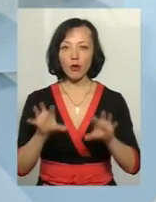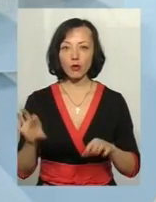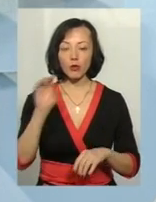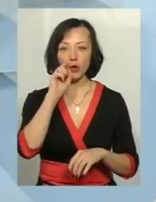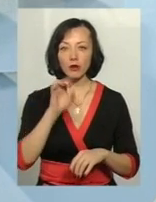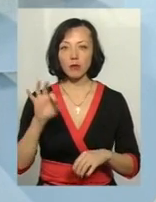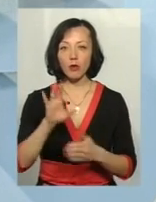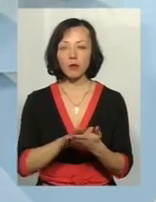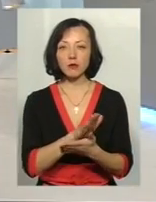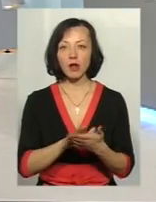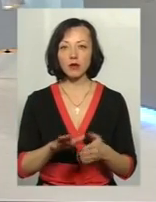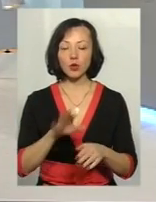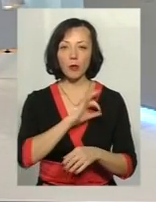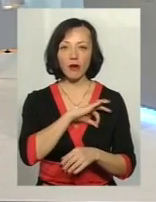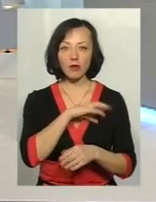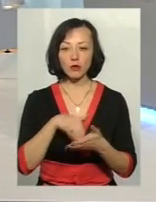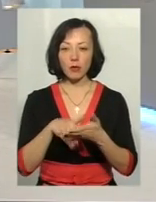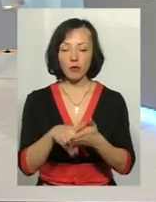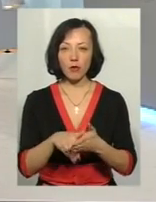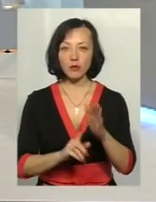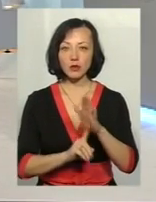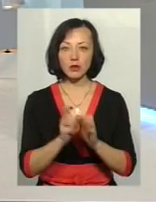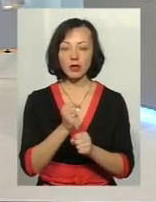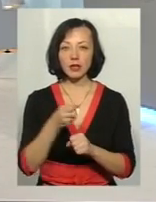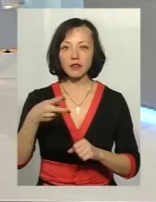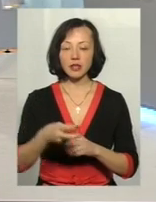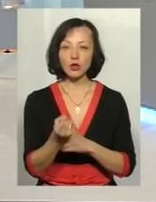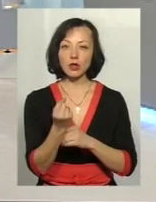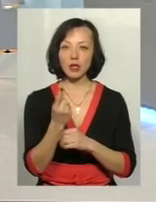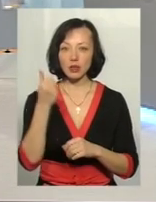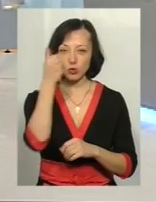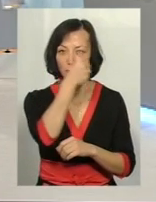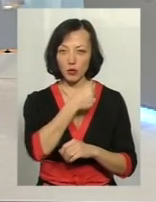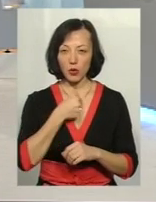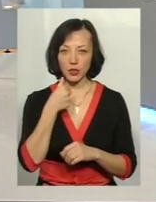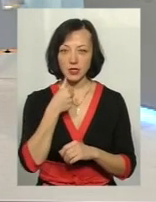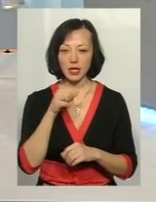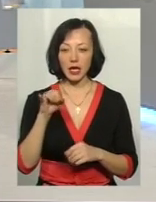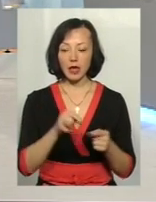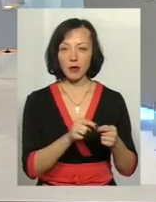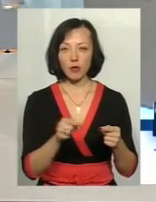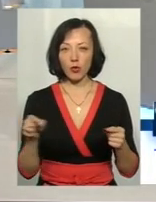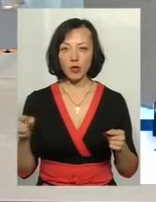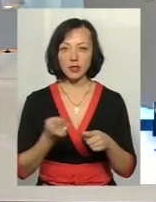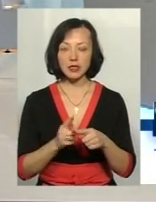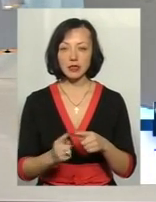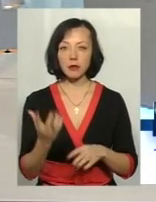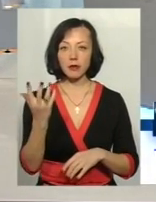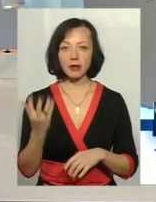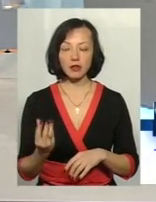безоплатну правову допомогу, який набрав чинності у 2011 році. І протягом цих п'яти